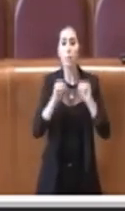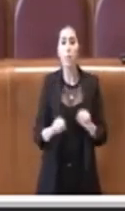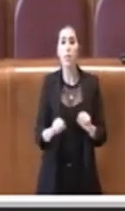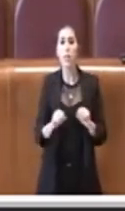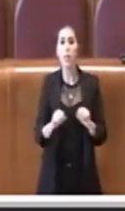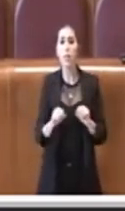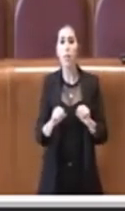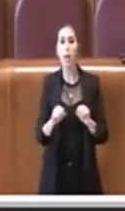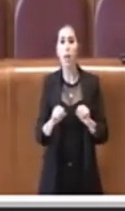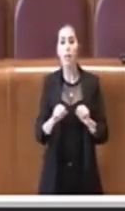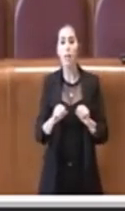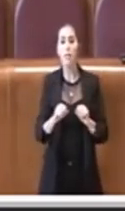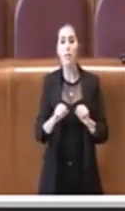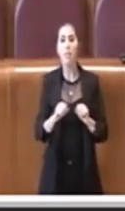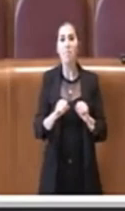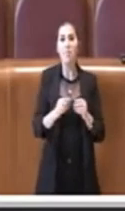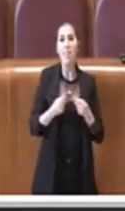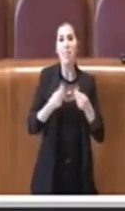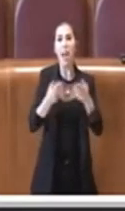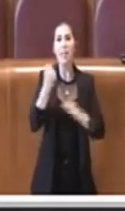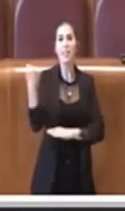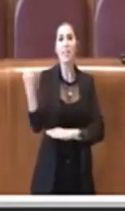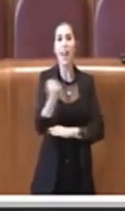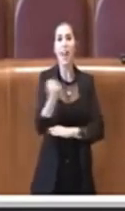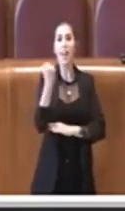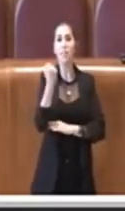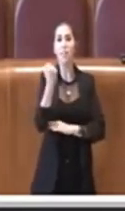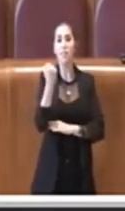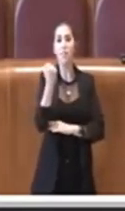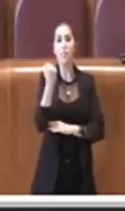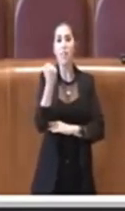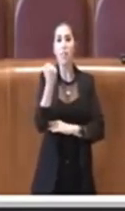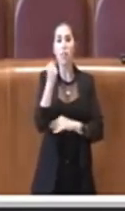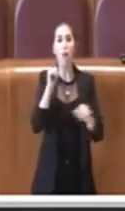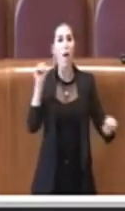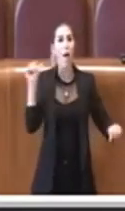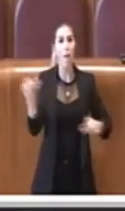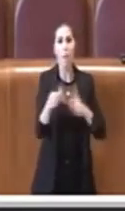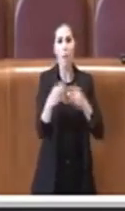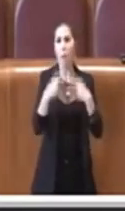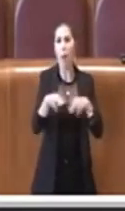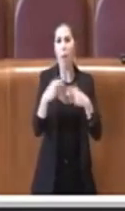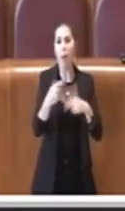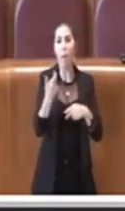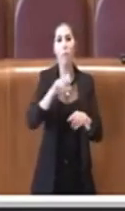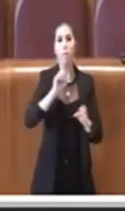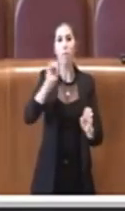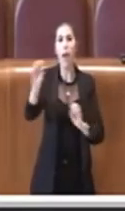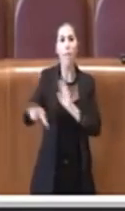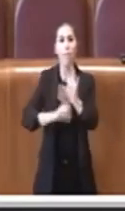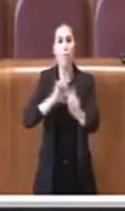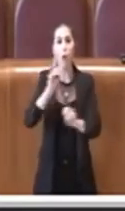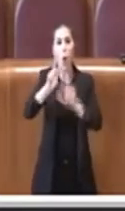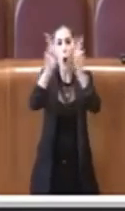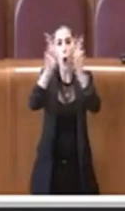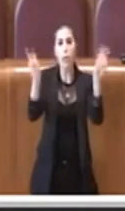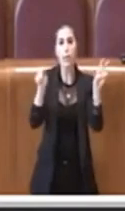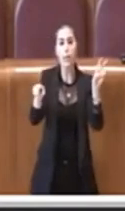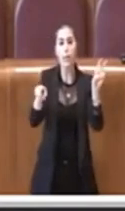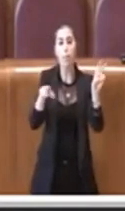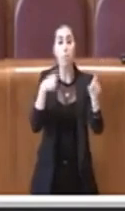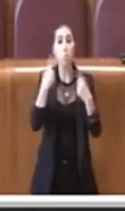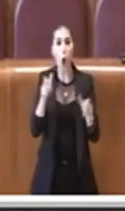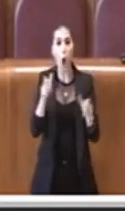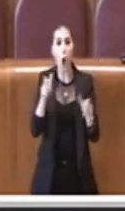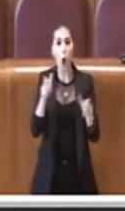garantire alla Capitale un servizio imprescindibile sul tema dei rifiuti, perciò in questo caso parliamo